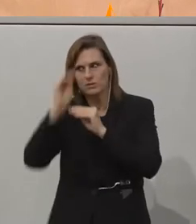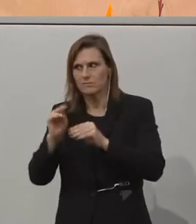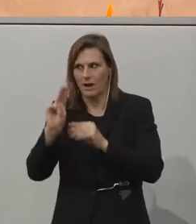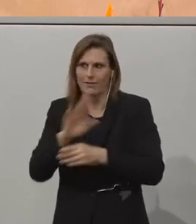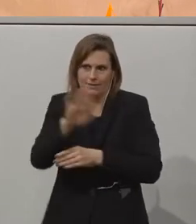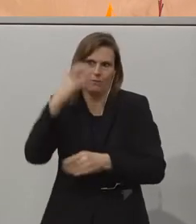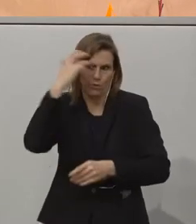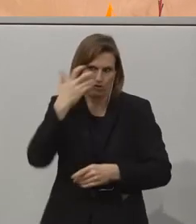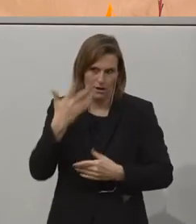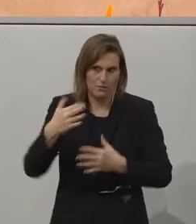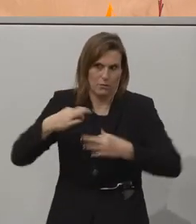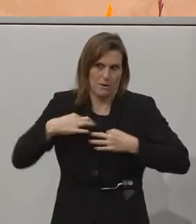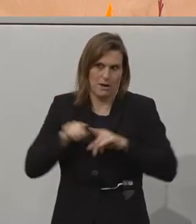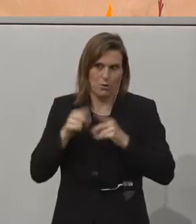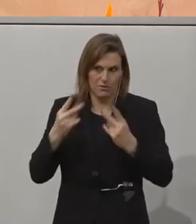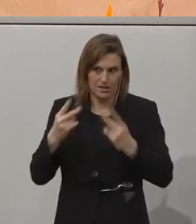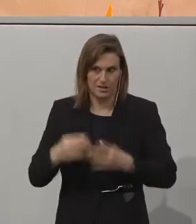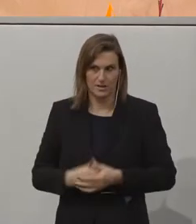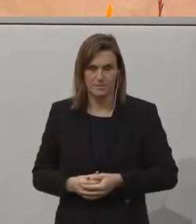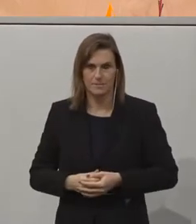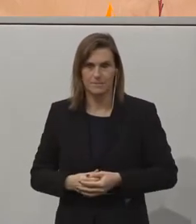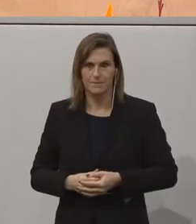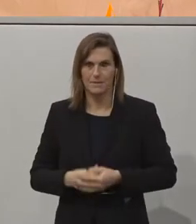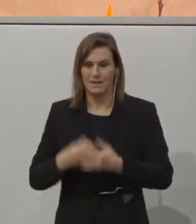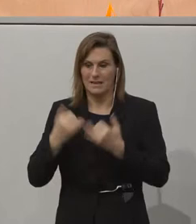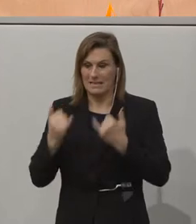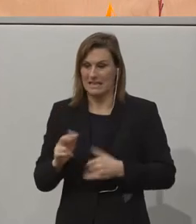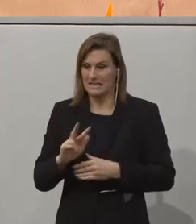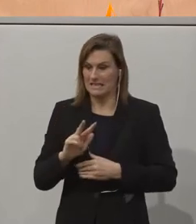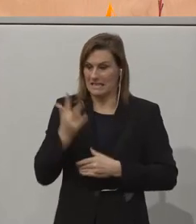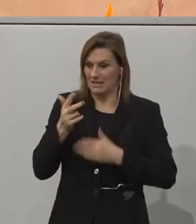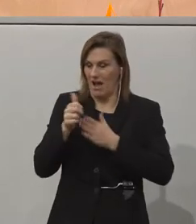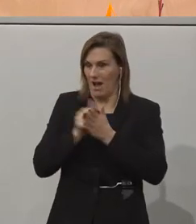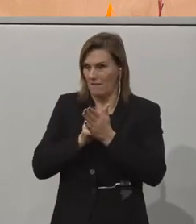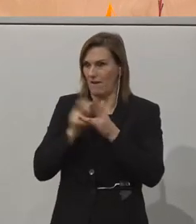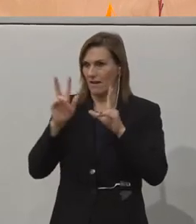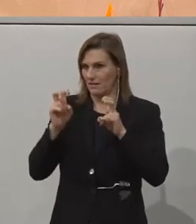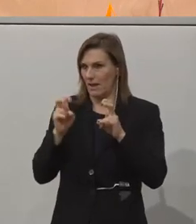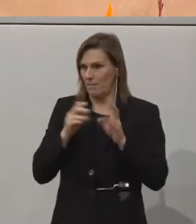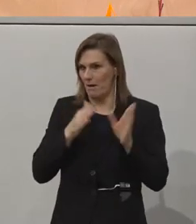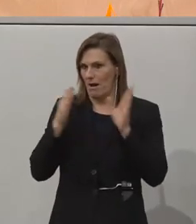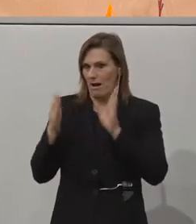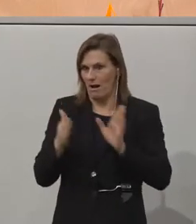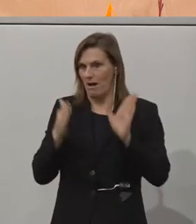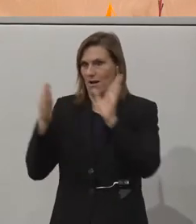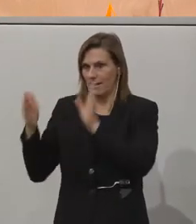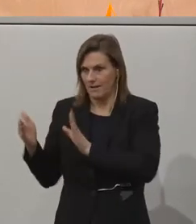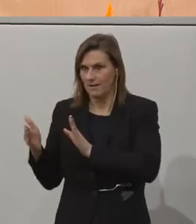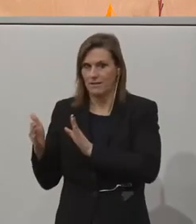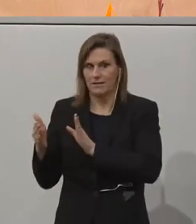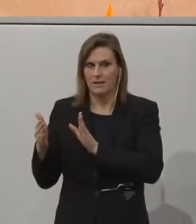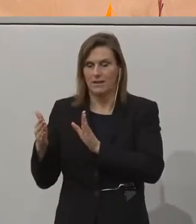können. Wir haben jetzt den dritten Themenzyklus begonnen und das war wieder der Grund, dass wir